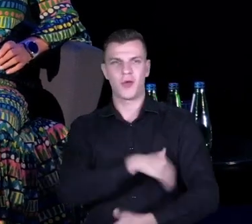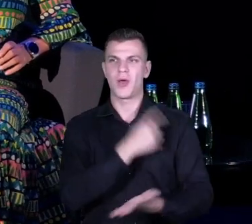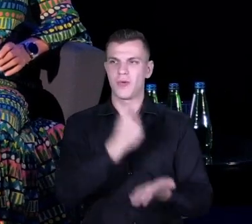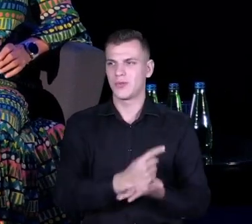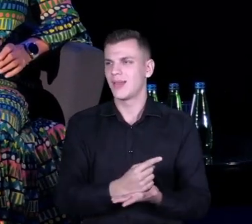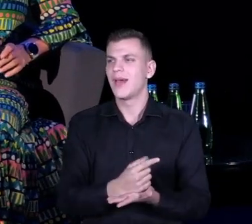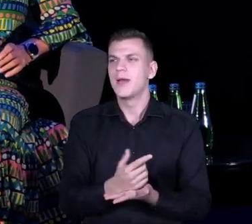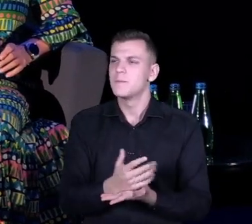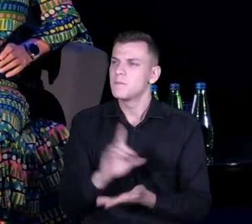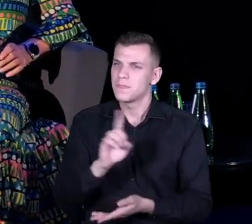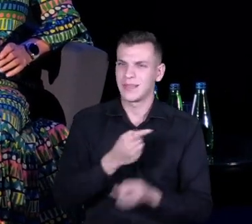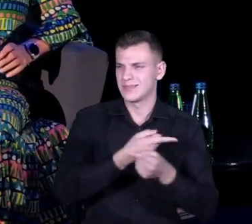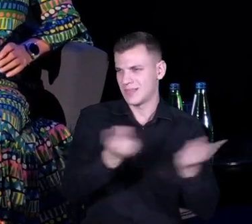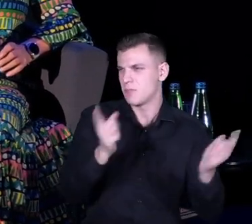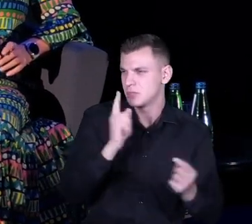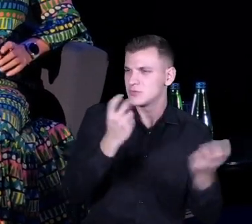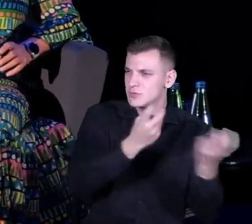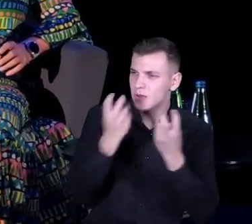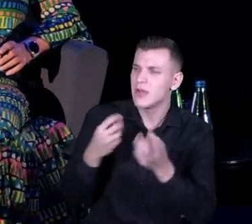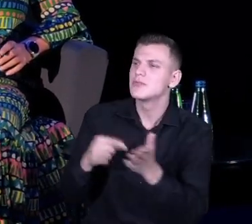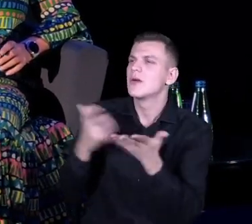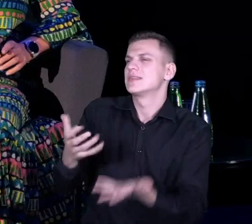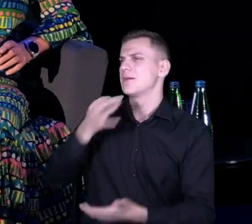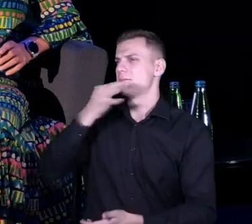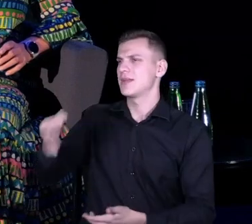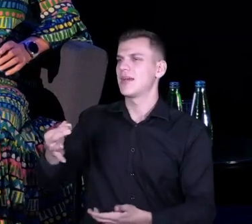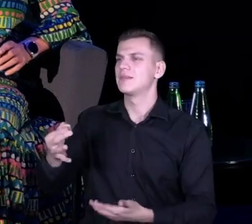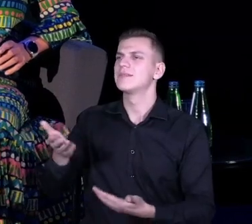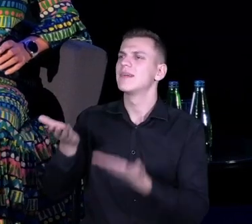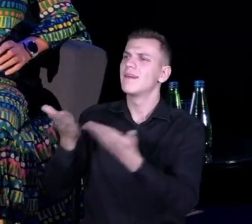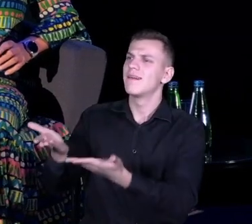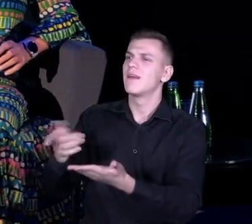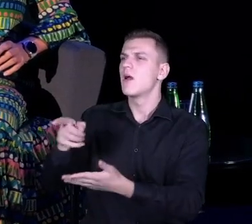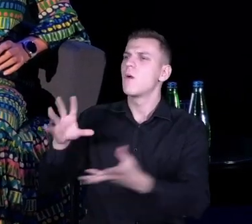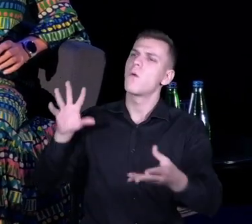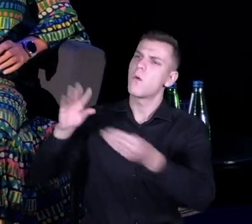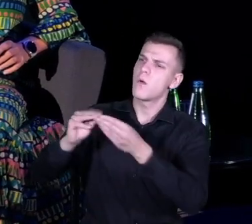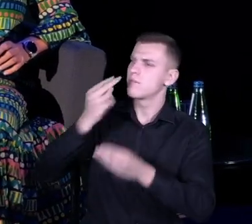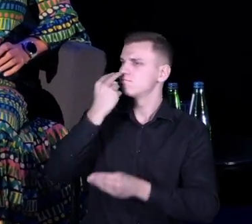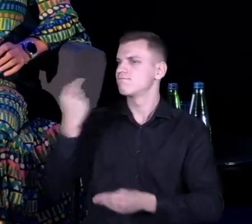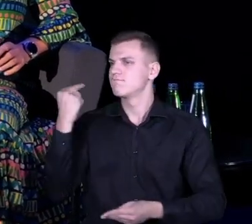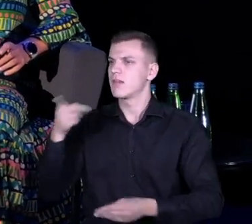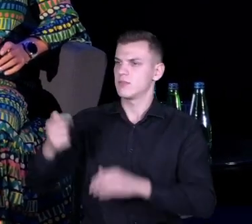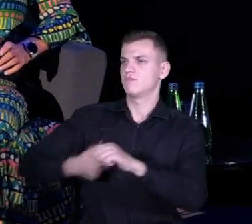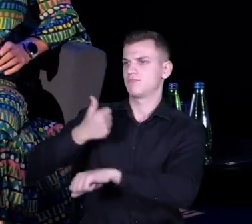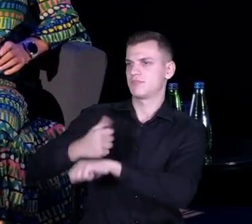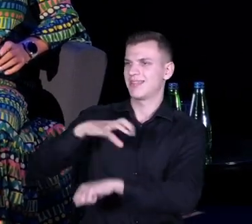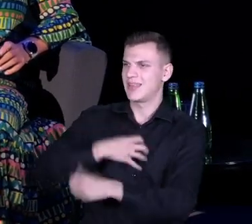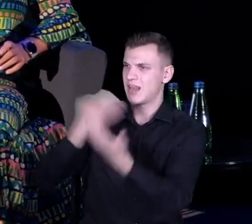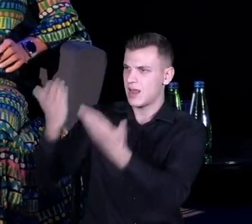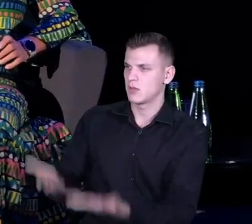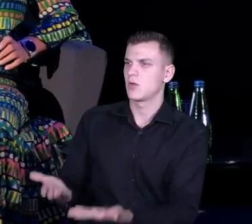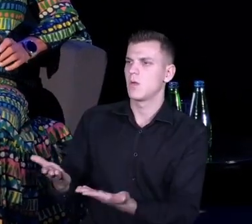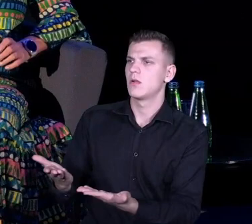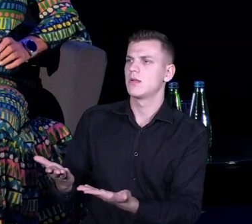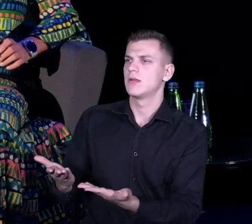musi poszukać siebie. I o to ciebie chciałam zapytać właśnie. O to, jak ty patrzysz na te doświadczenia lidera i przywódcy szkoły